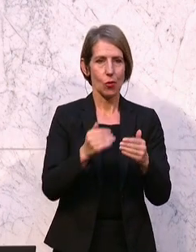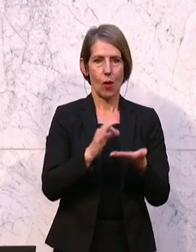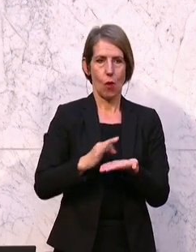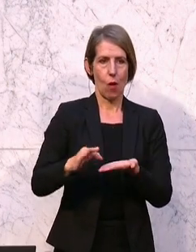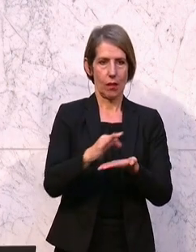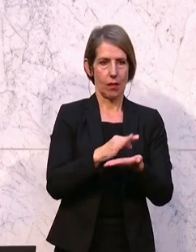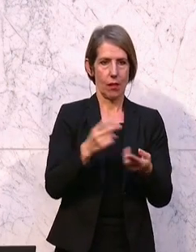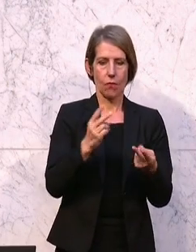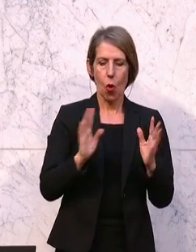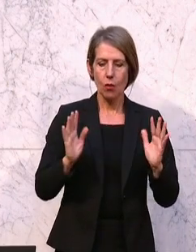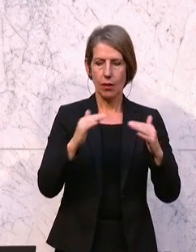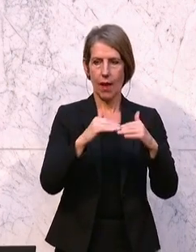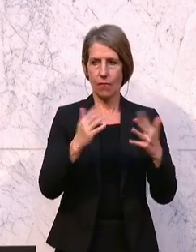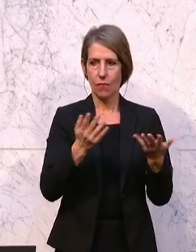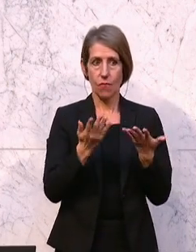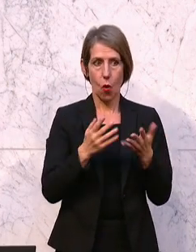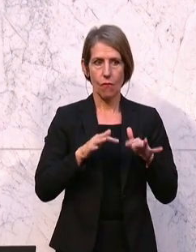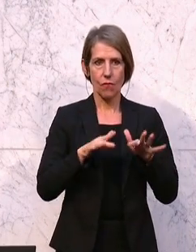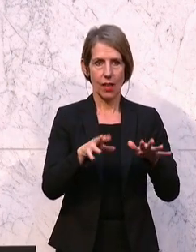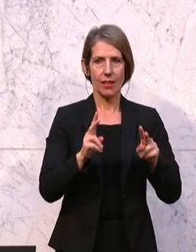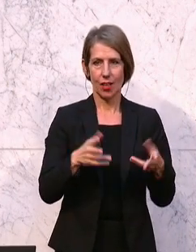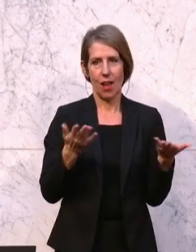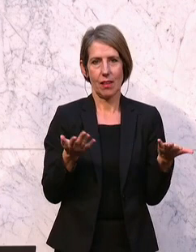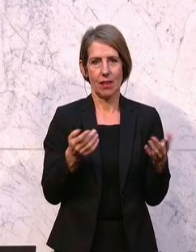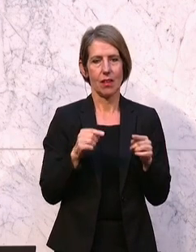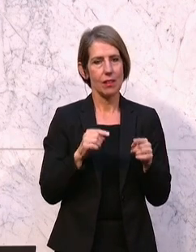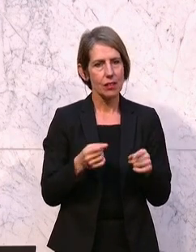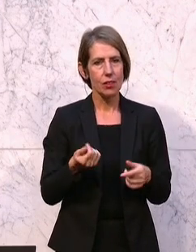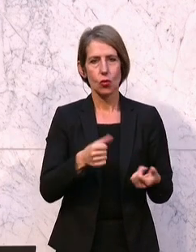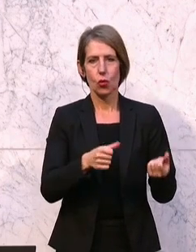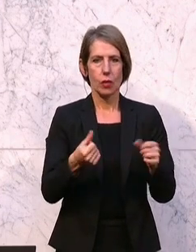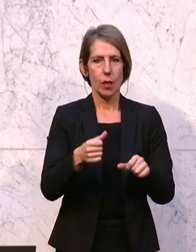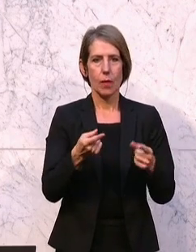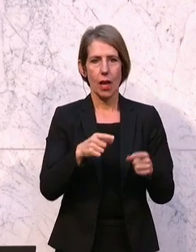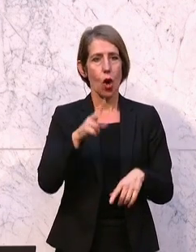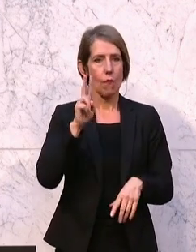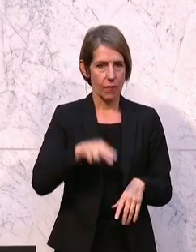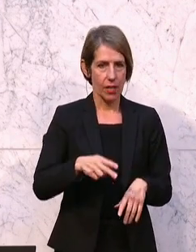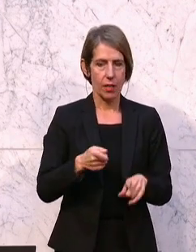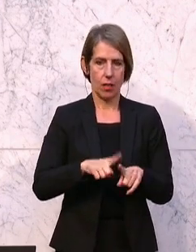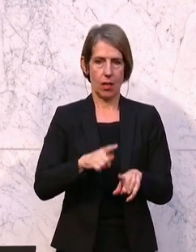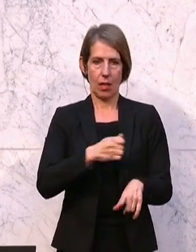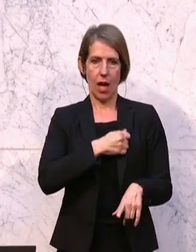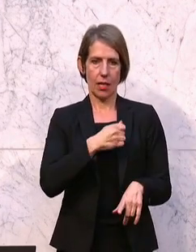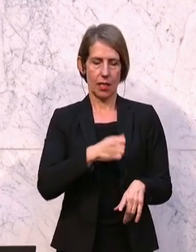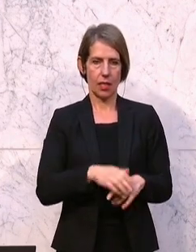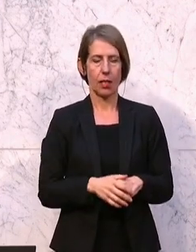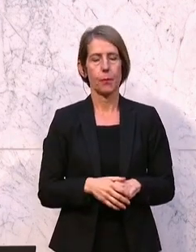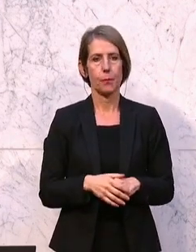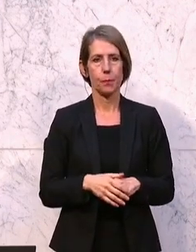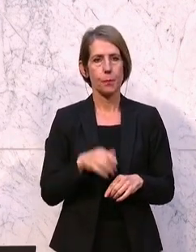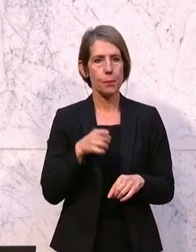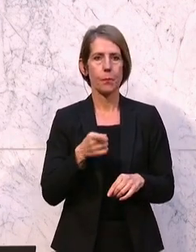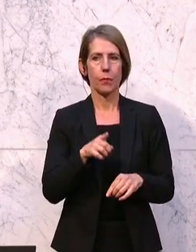treffen, wo sie wirken können. Das ist zunehmend auch, das sind zunehmend auch Wien und Graz. Und hier gilt es in